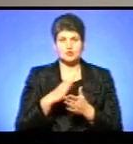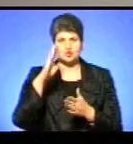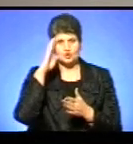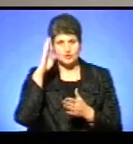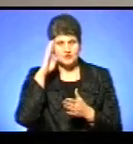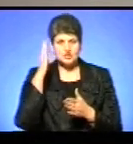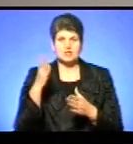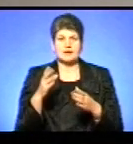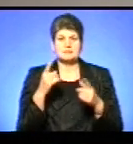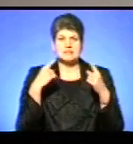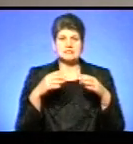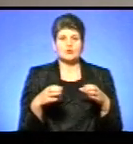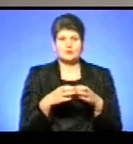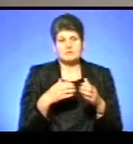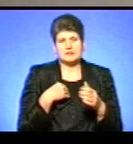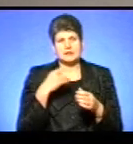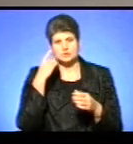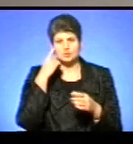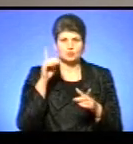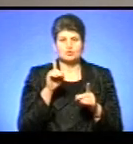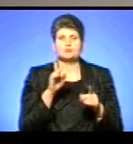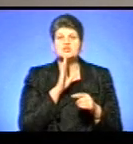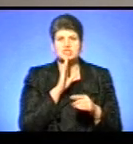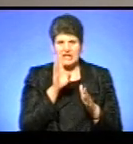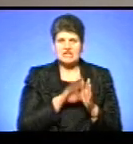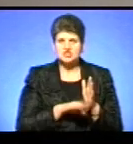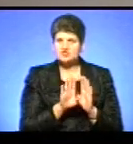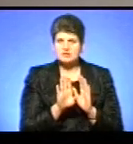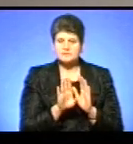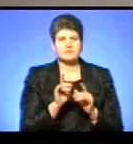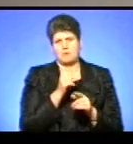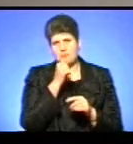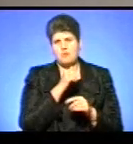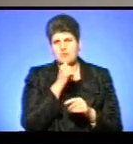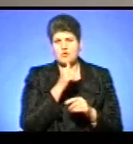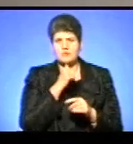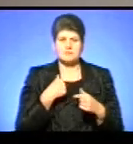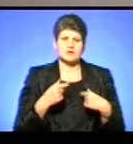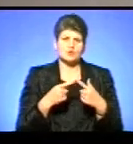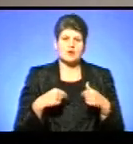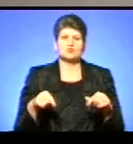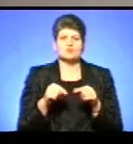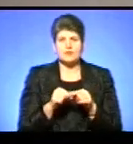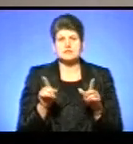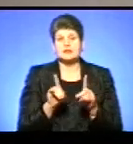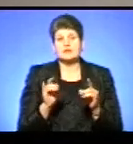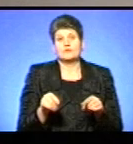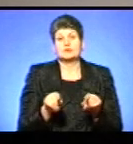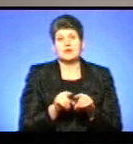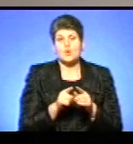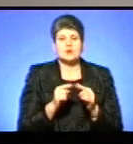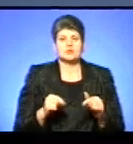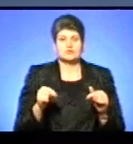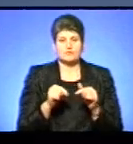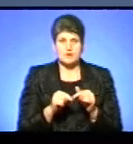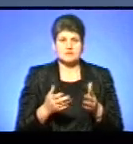«Володущий». Ну і ми так думаємо, що жінки гірші. Попробуємо і ми організуватися. І так організувалося,